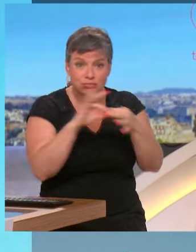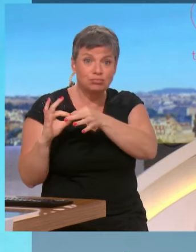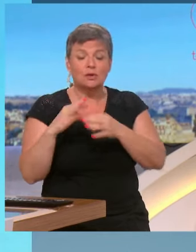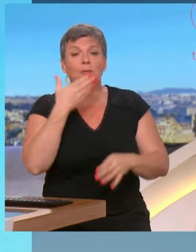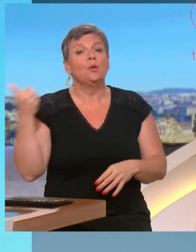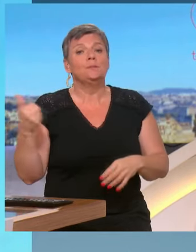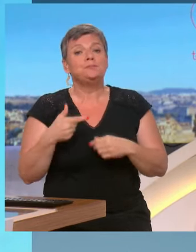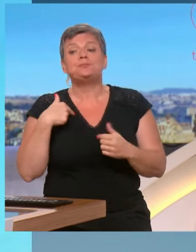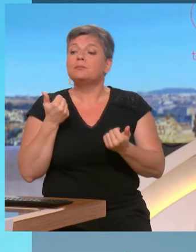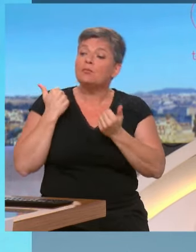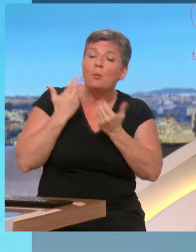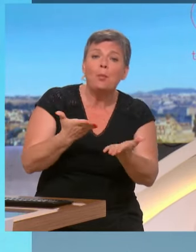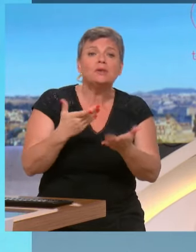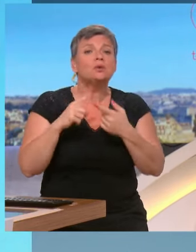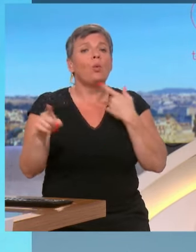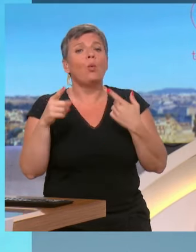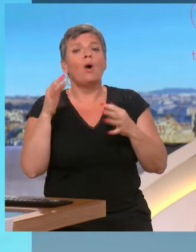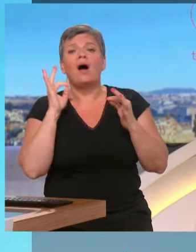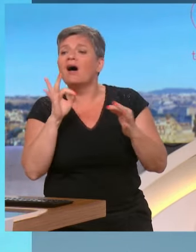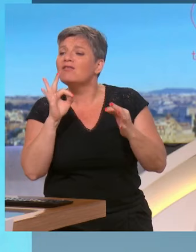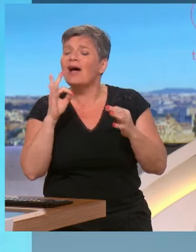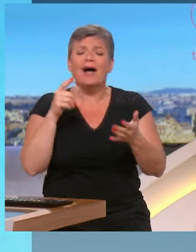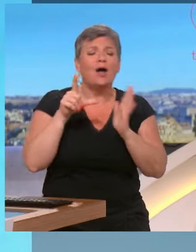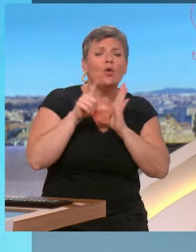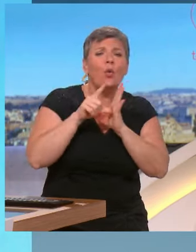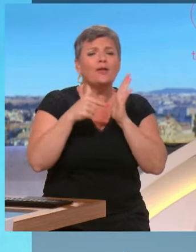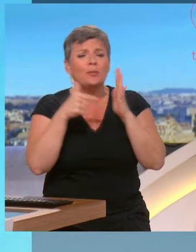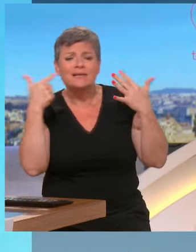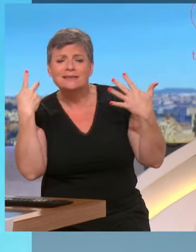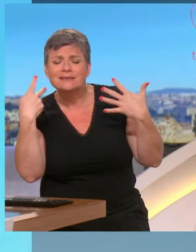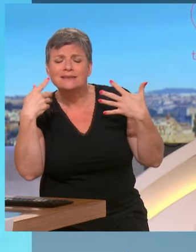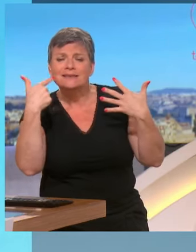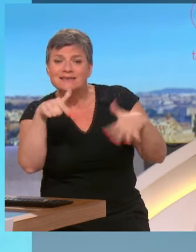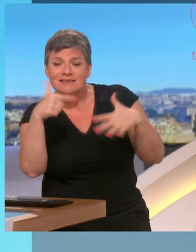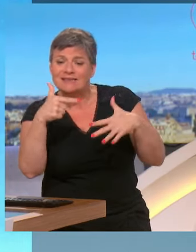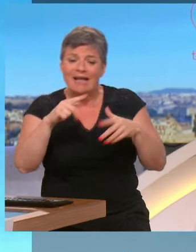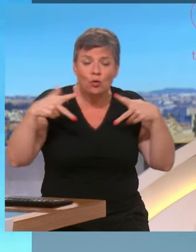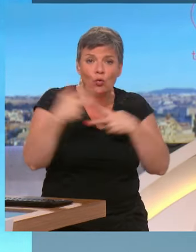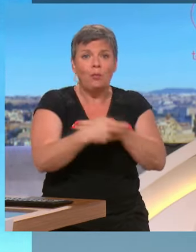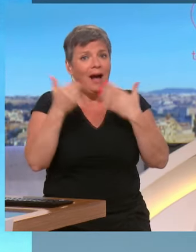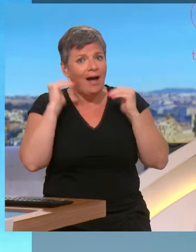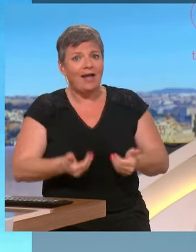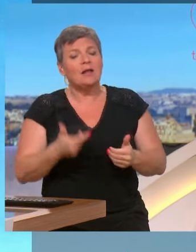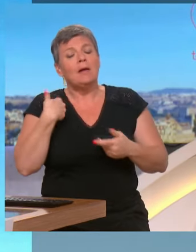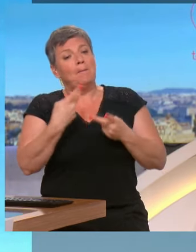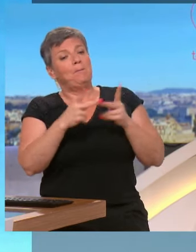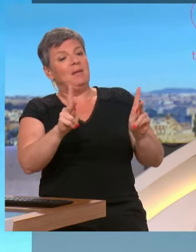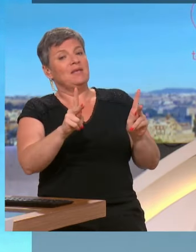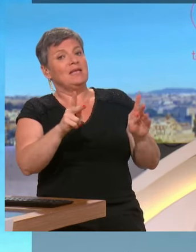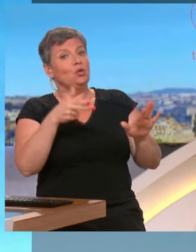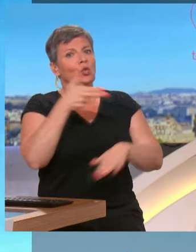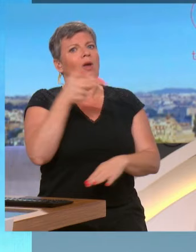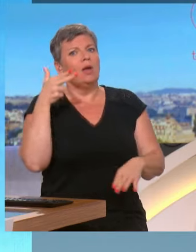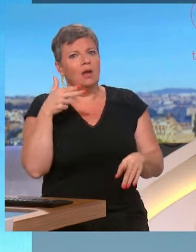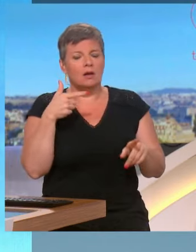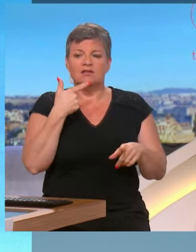Et toutes les propositions, que ce soit les récépissés, la fin de la loi de 2017, qui donne un permis de tuer... Un permis de tuer, ça aussi, ce sont des mots, la